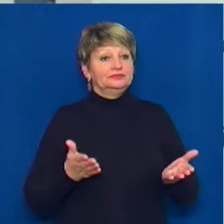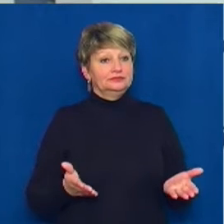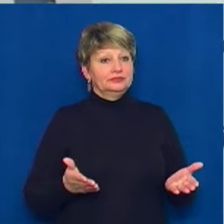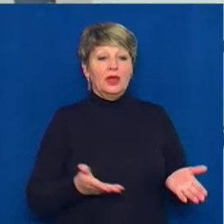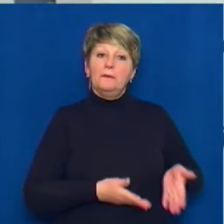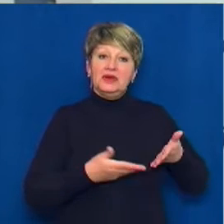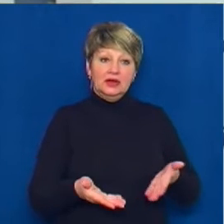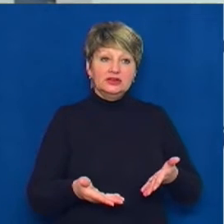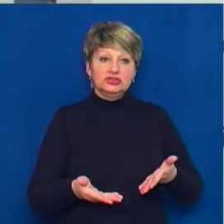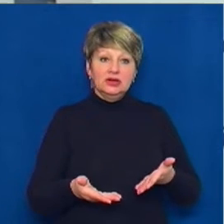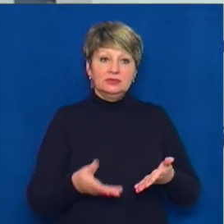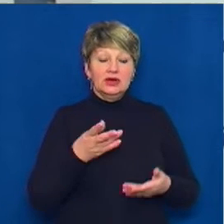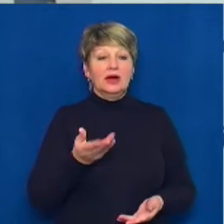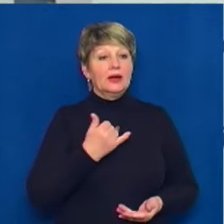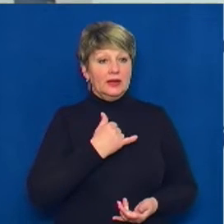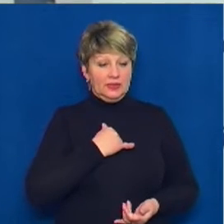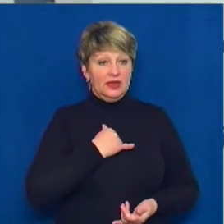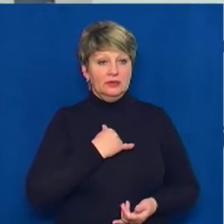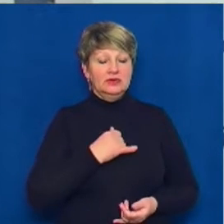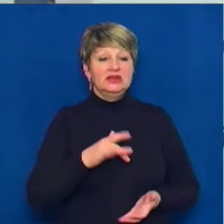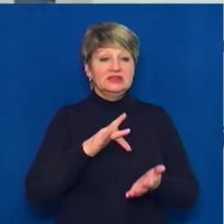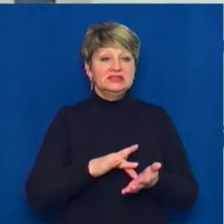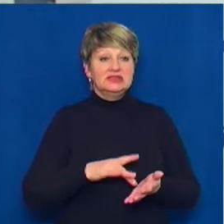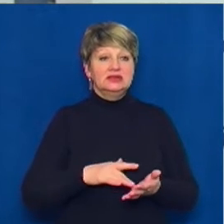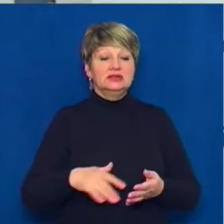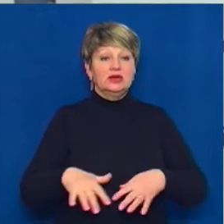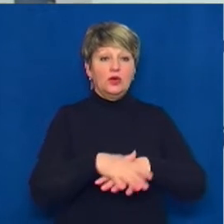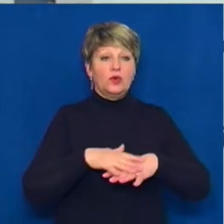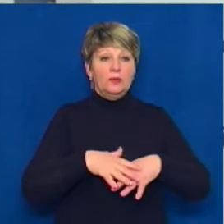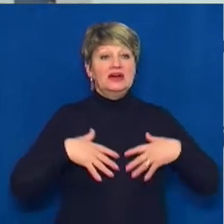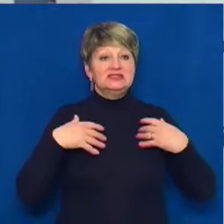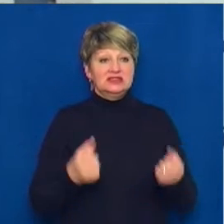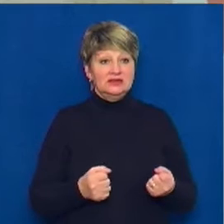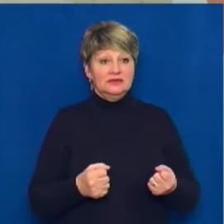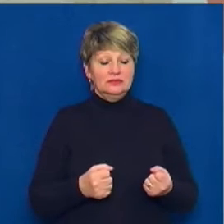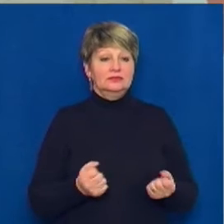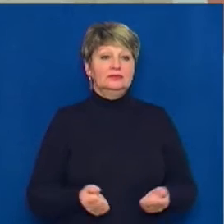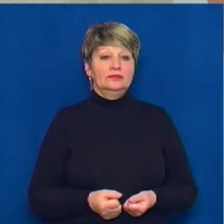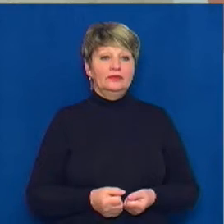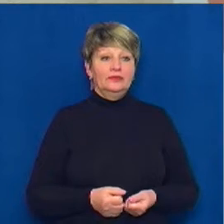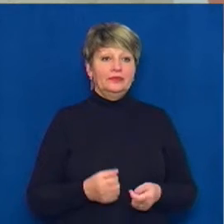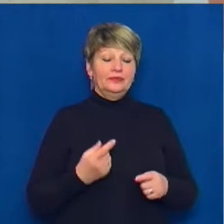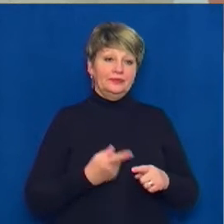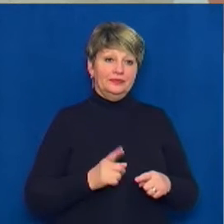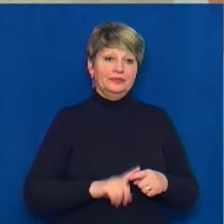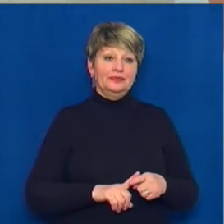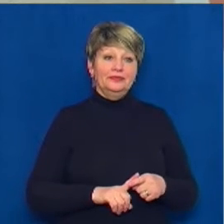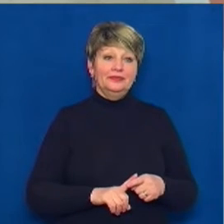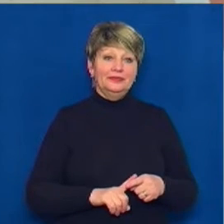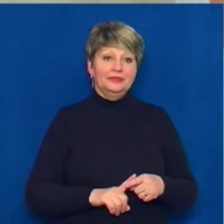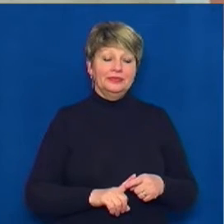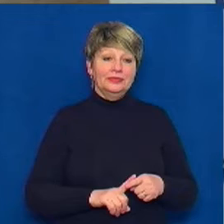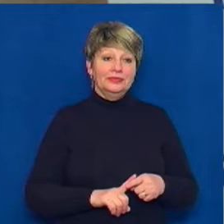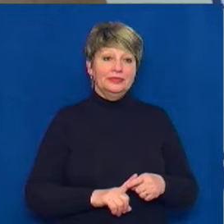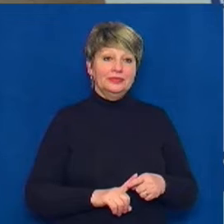приглашаємося к нам в Центр громадського здоров'я. Дах повторної здачі аналізу вже з Вєни. В очах страх бачу, але на